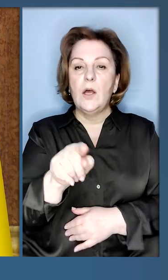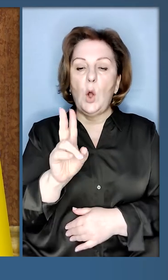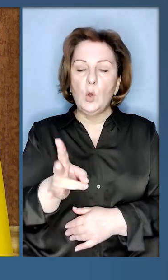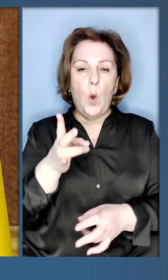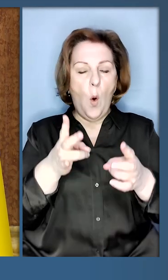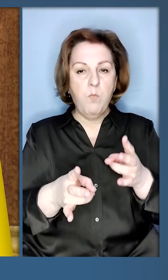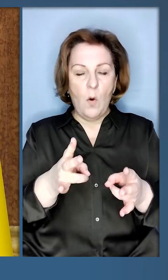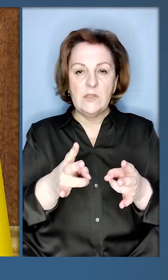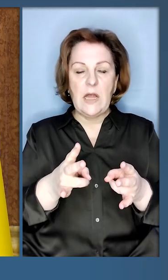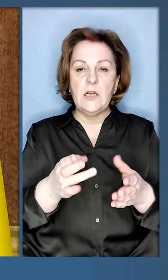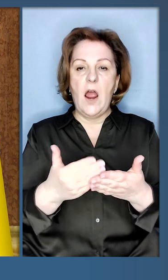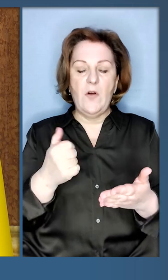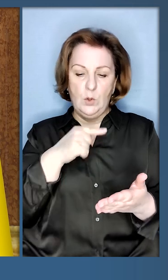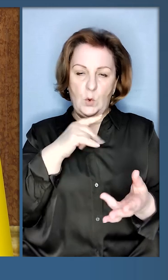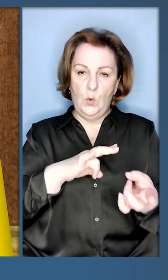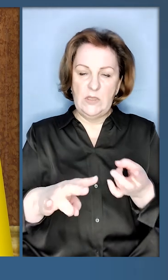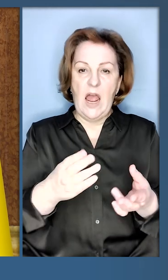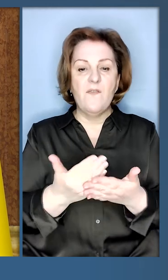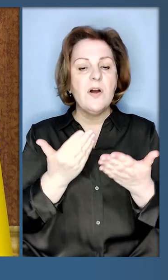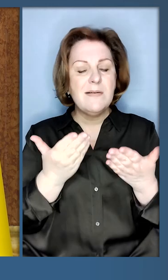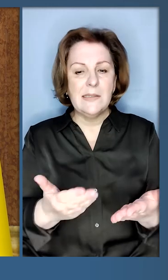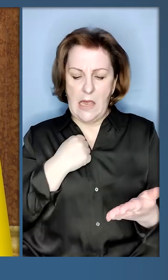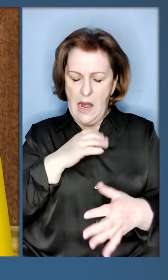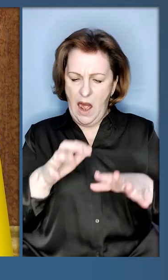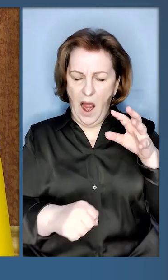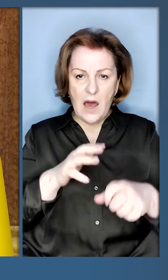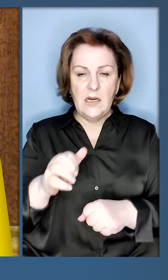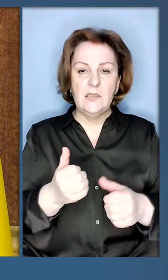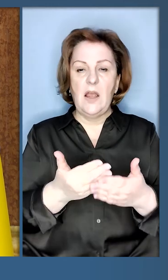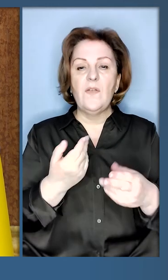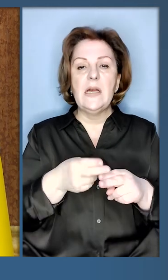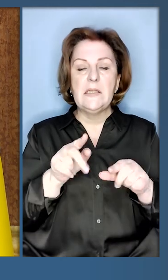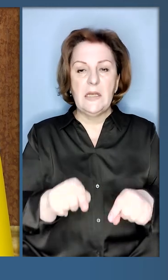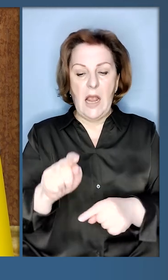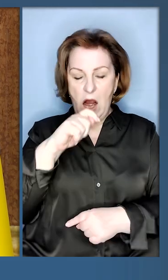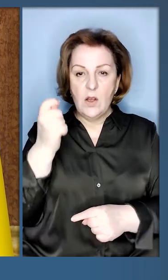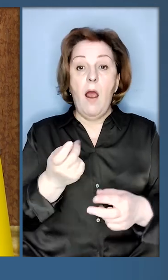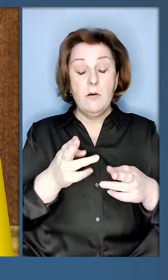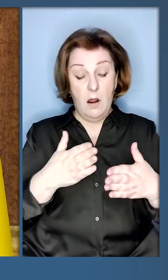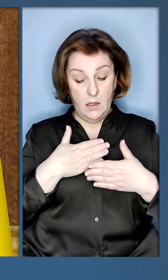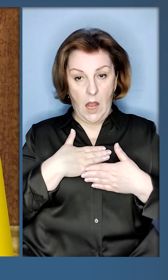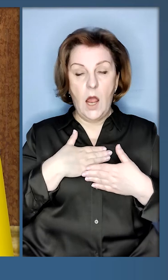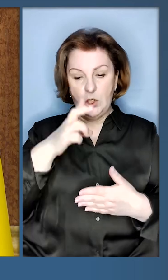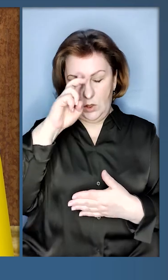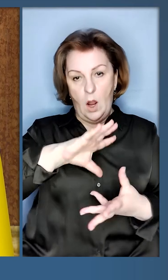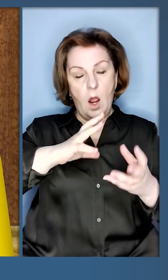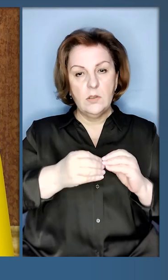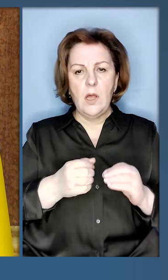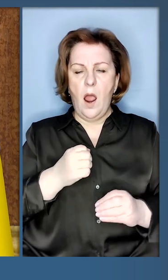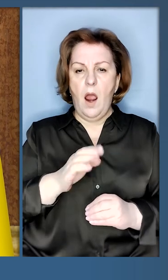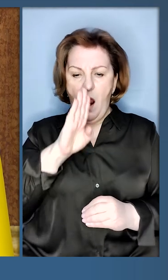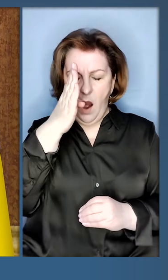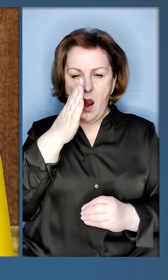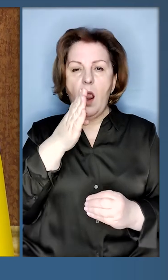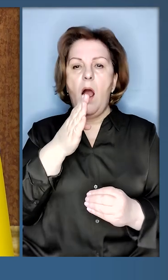постраждав від російського терору, від цієї агресії, від цієї війни, і для нашої держави загалом, агресор